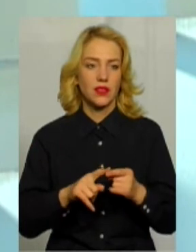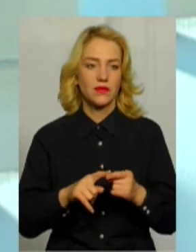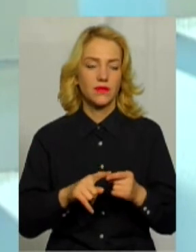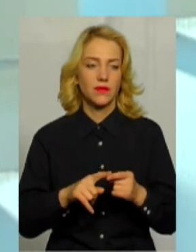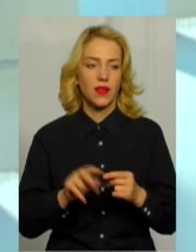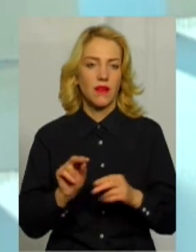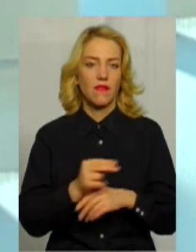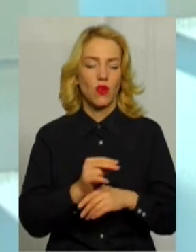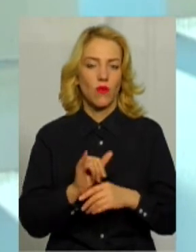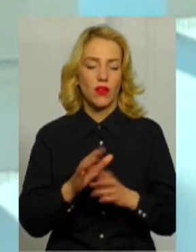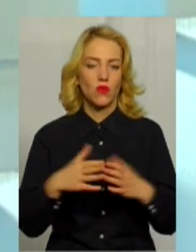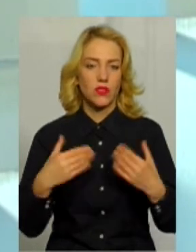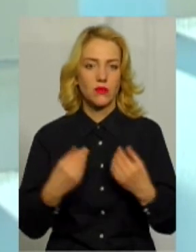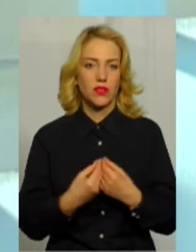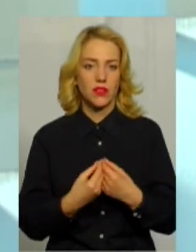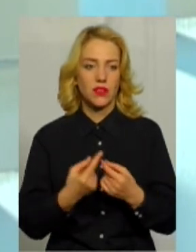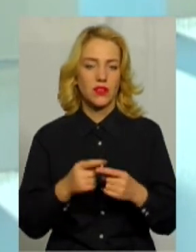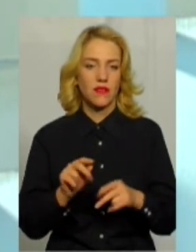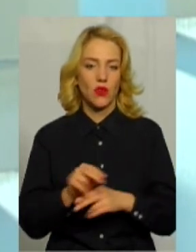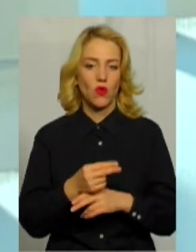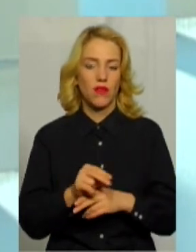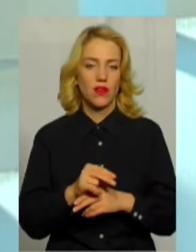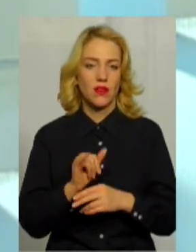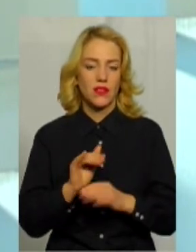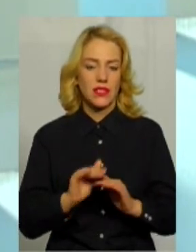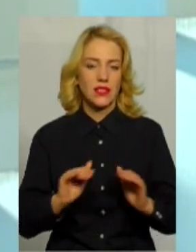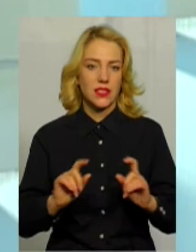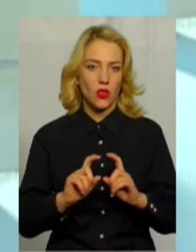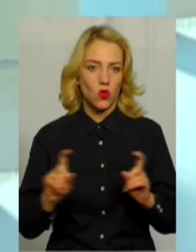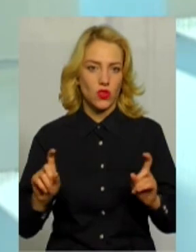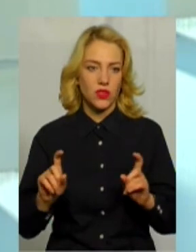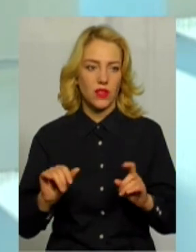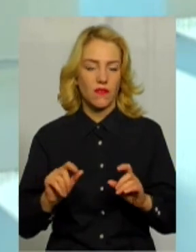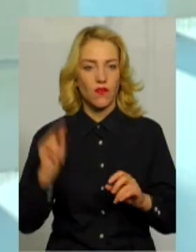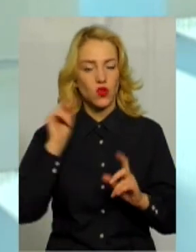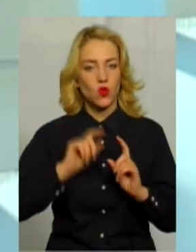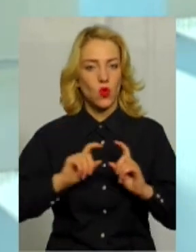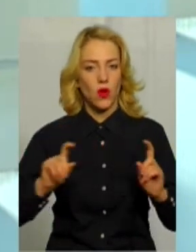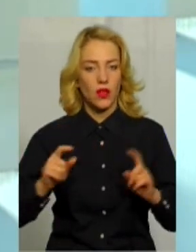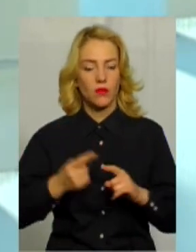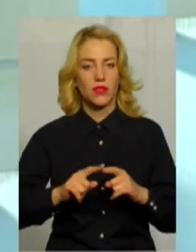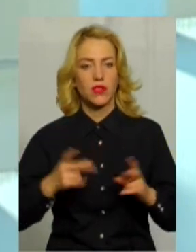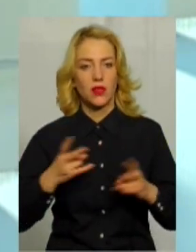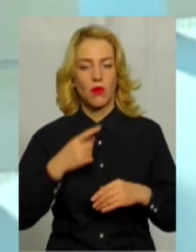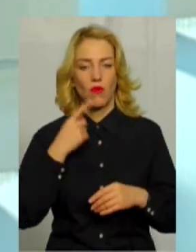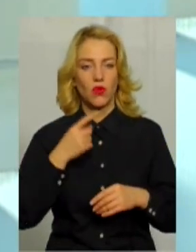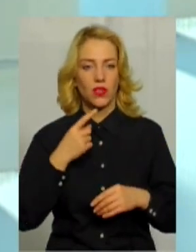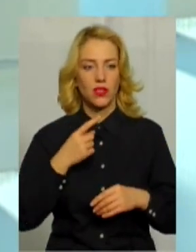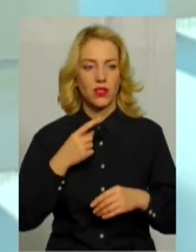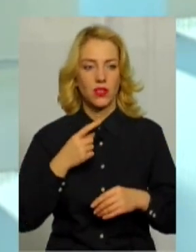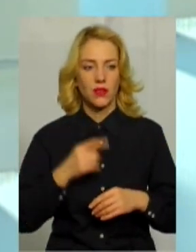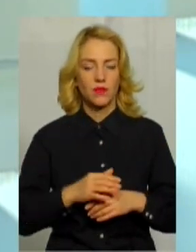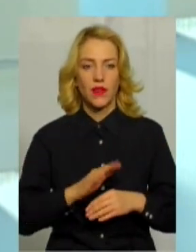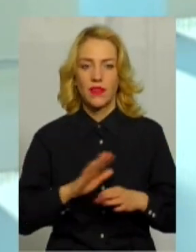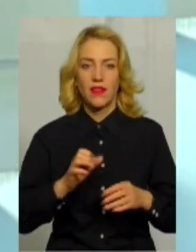виховання в сім'ї, це і виховання в садочках, в школі, і про це потрібно говорити не вже в